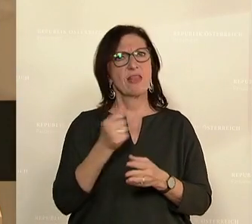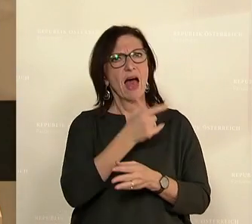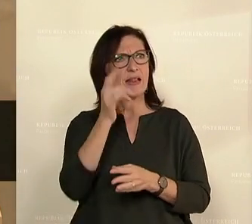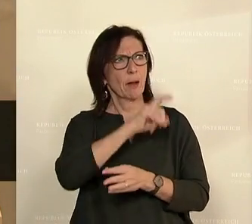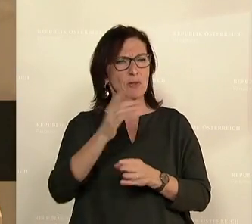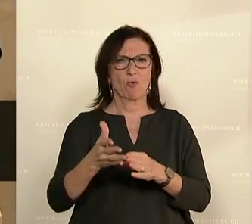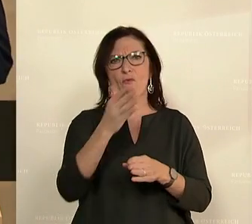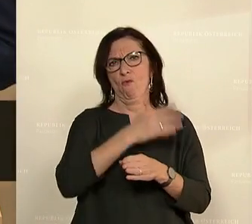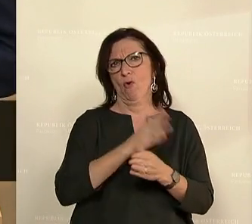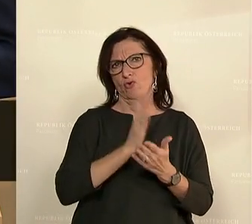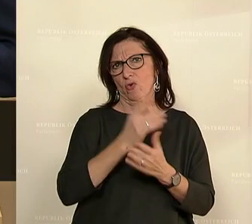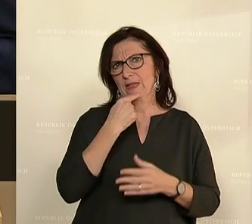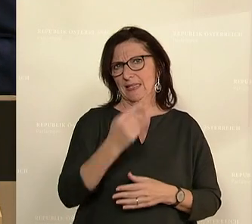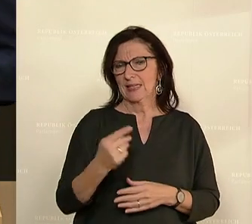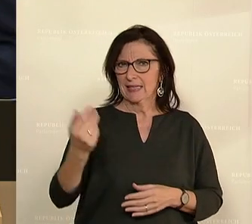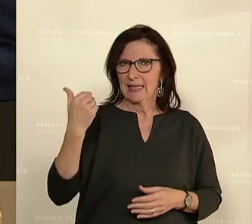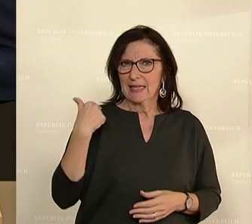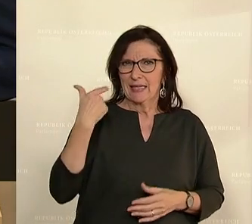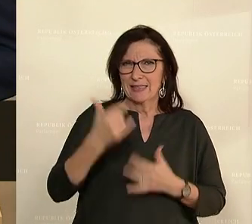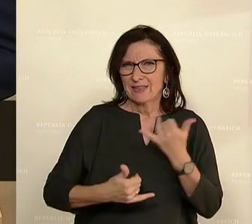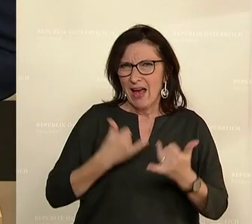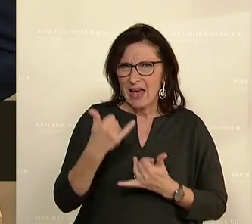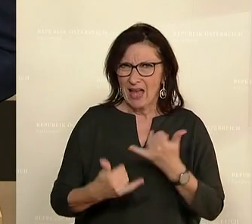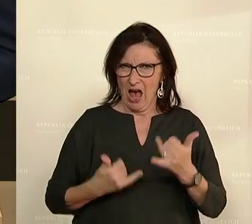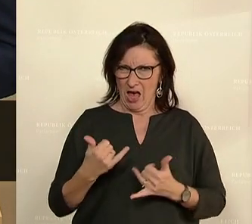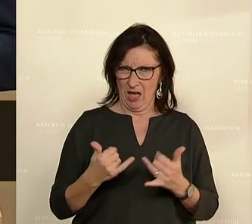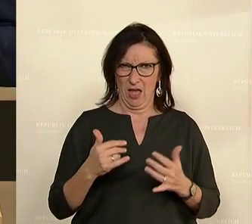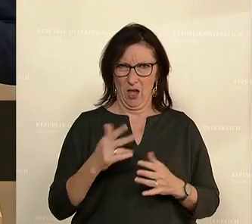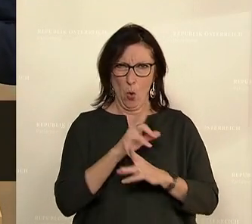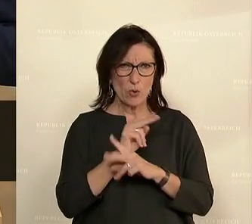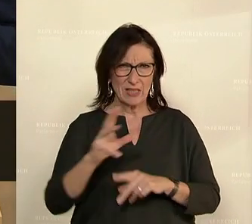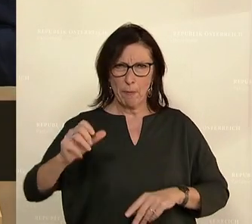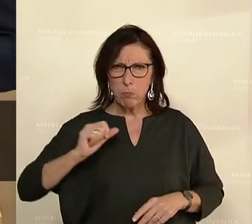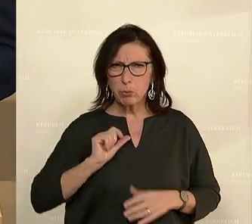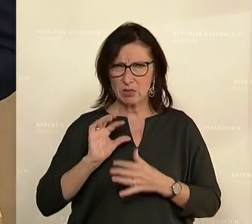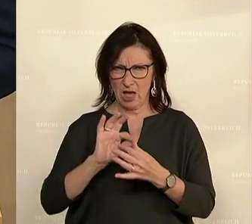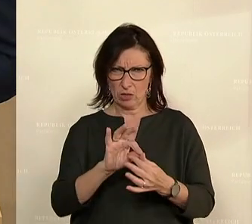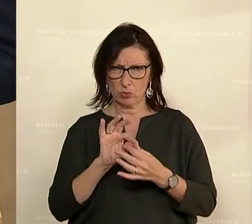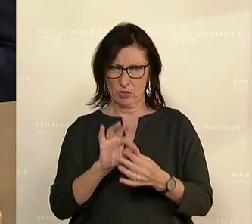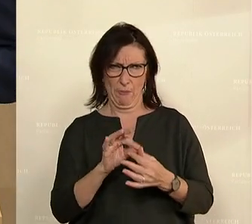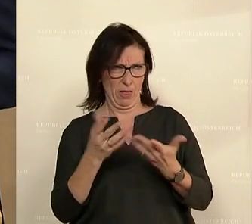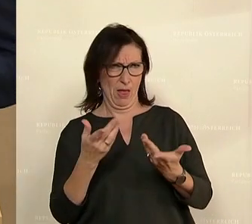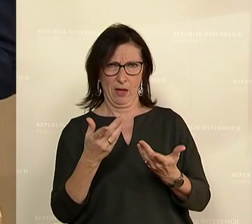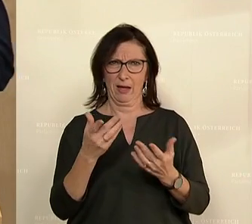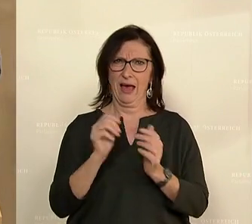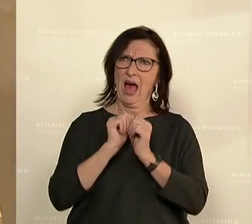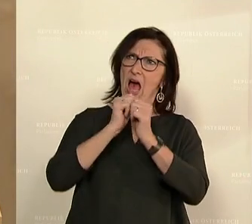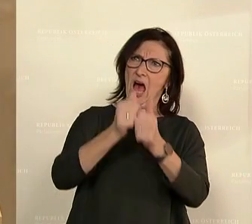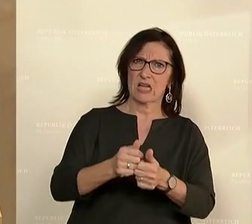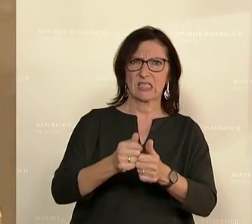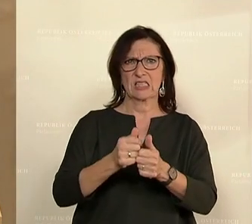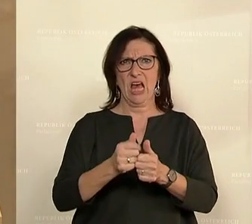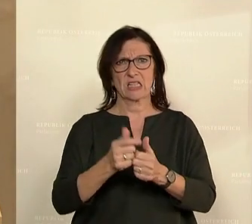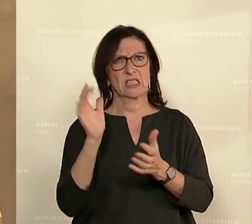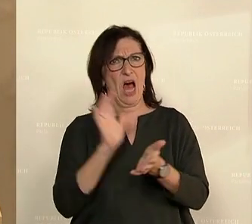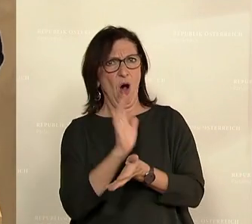schon angemerkt. Das, was in den letzten zwei Jahren mit dem österreichischen Bundesheer passiert ist, was zu welcher Assistenzeinsätze Kader und Miliz hier